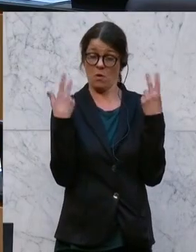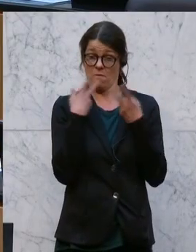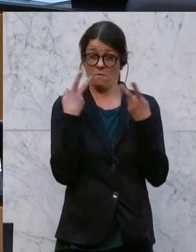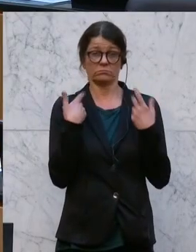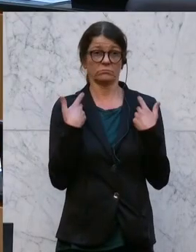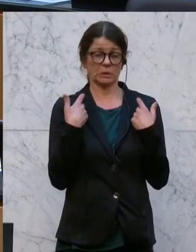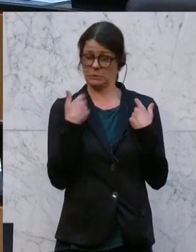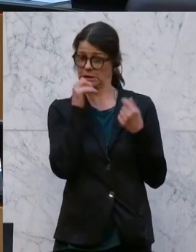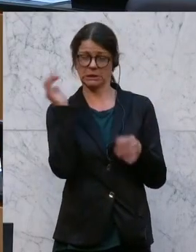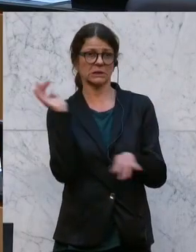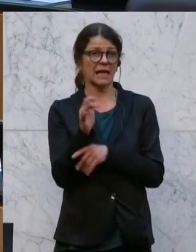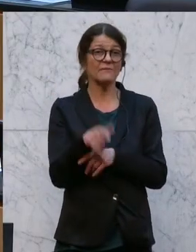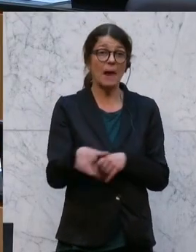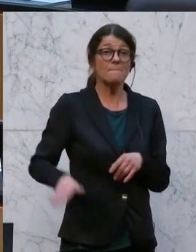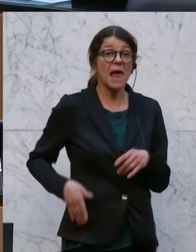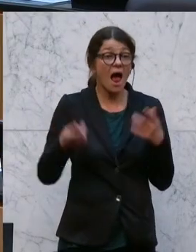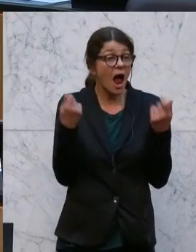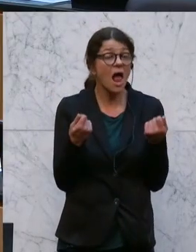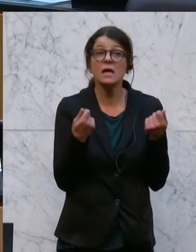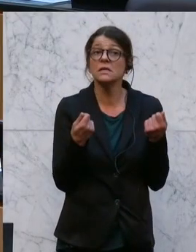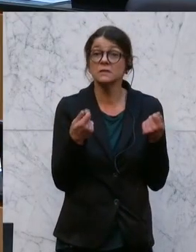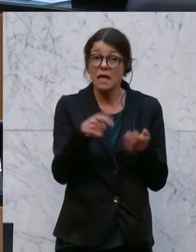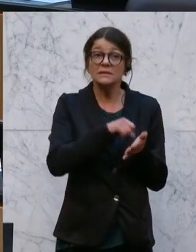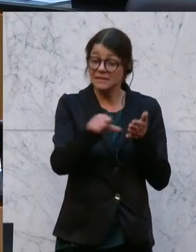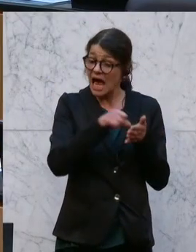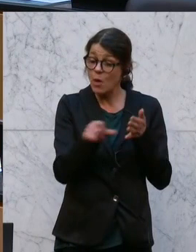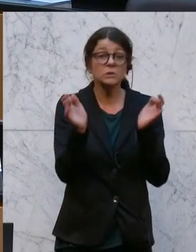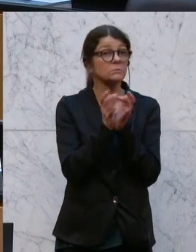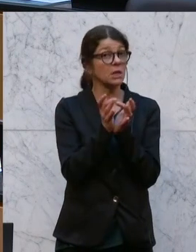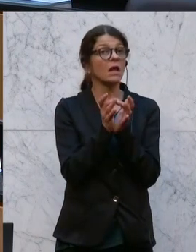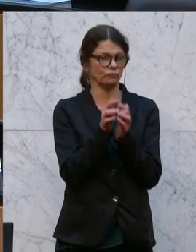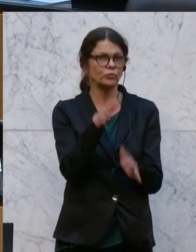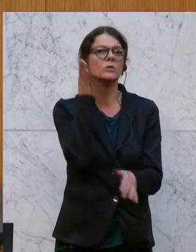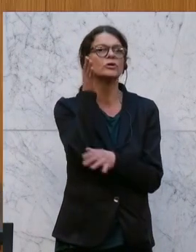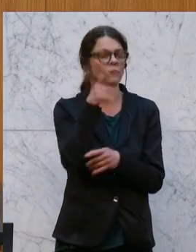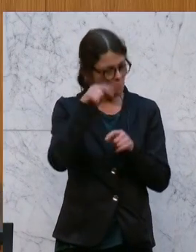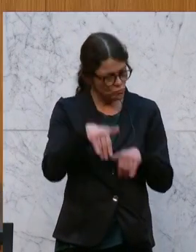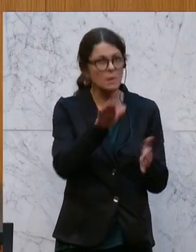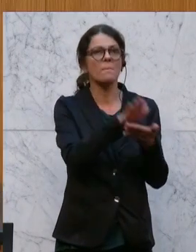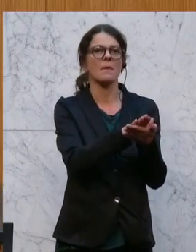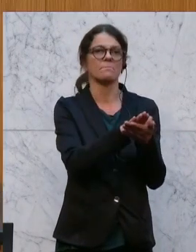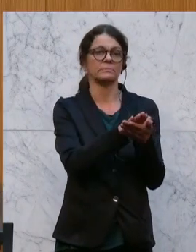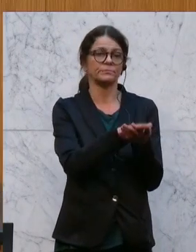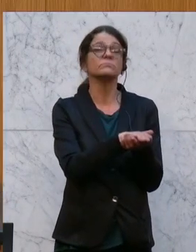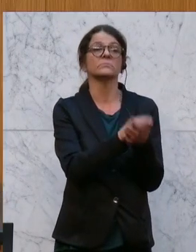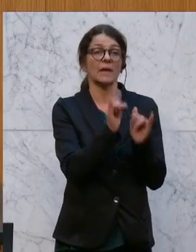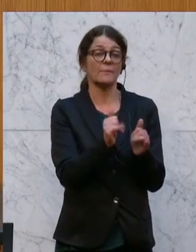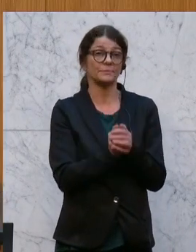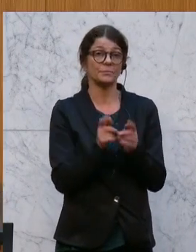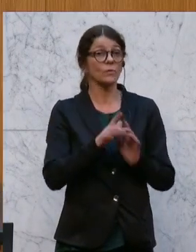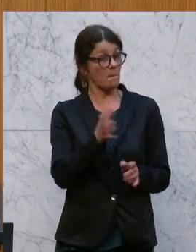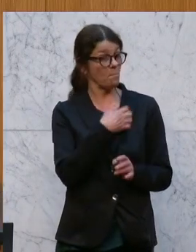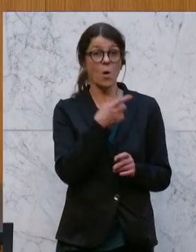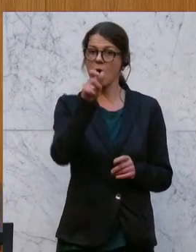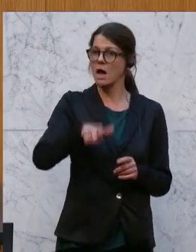dass wir uns das Bargeld als Zahlungsmittel auch für die Zukunft erhalten wollen und der Bürger